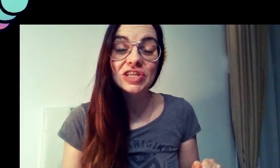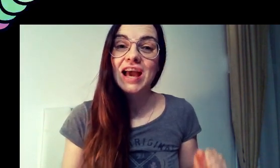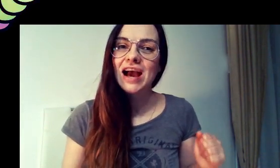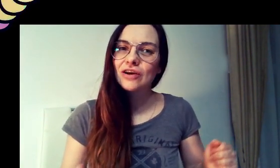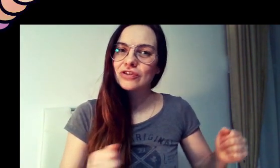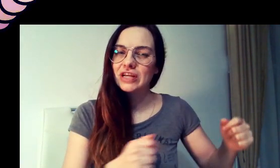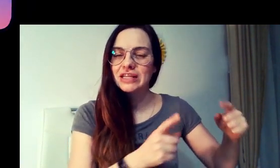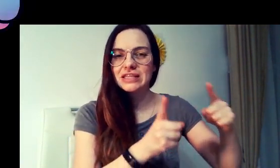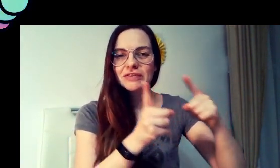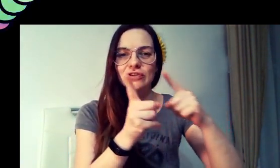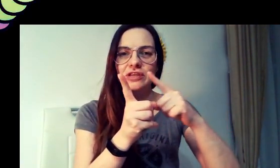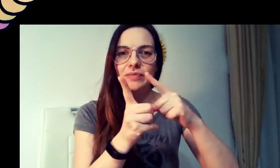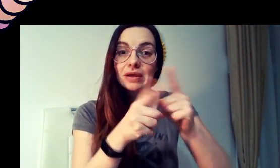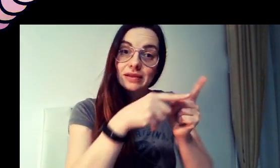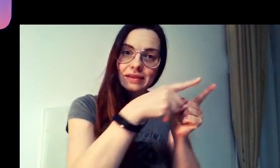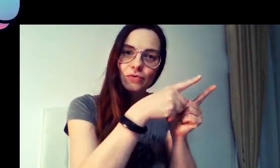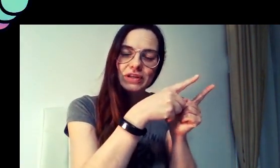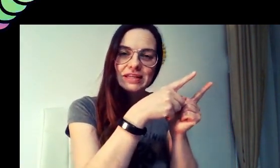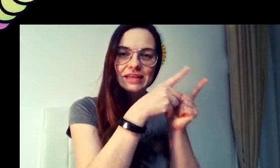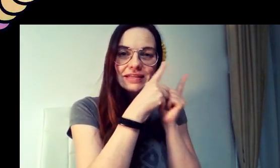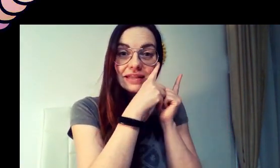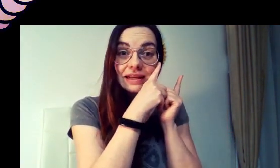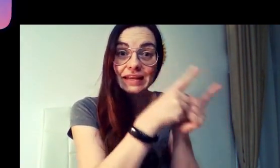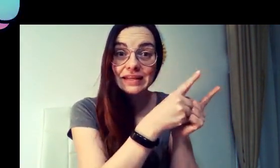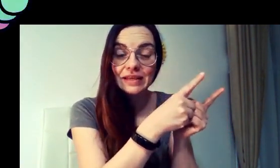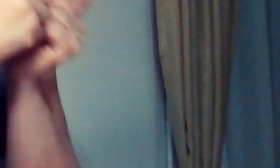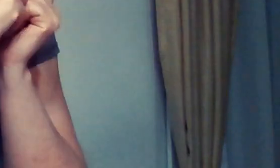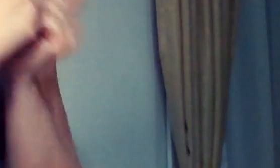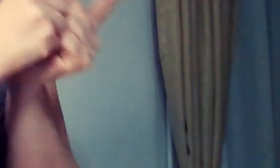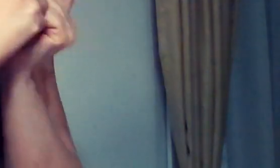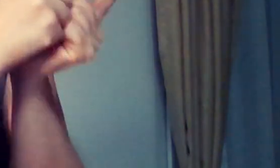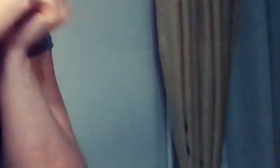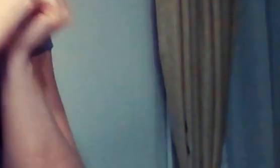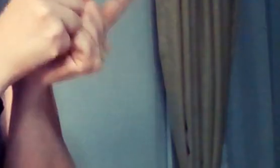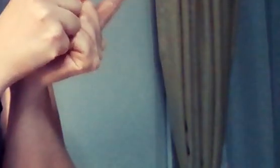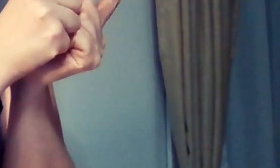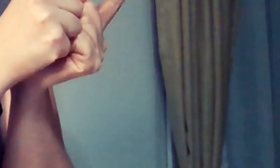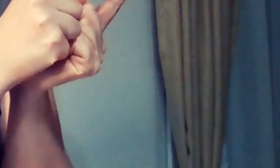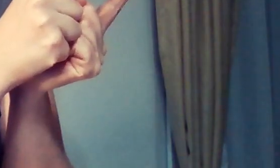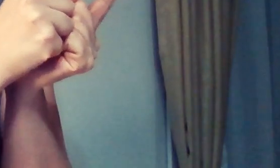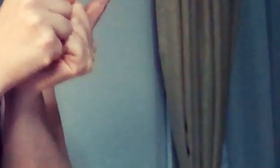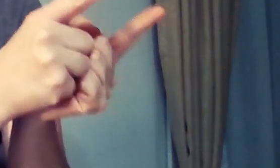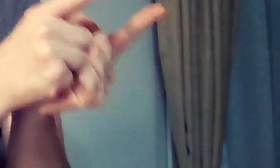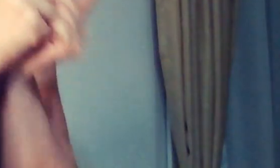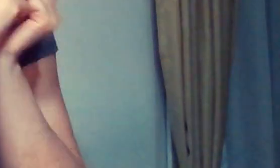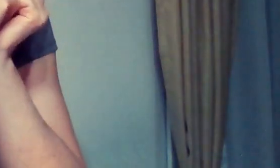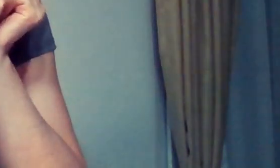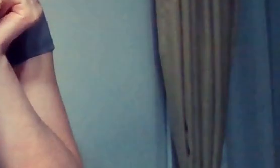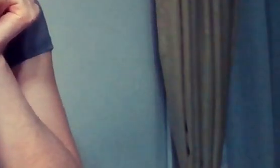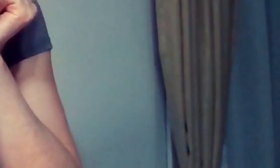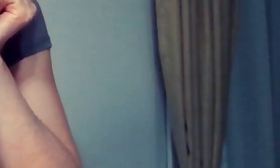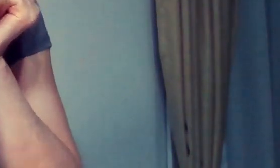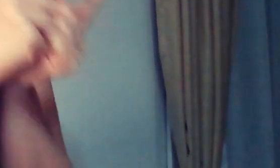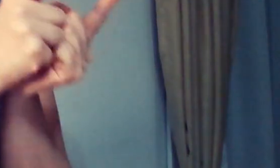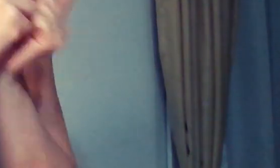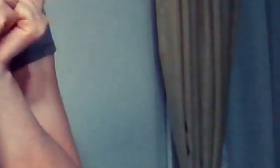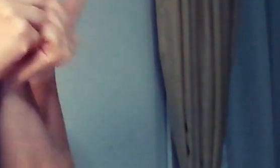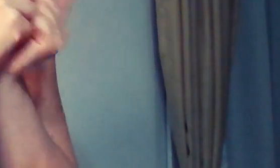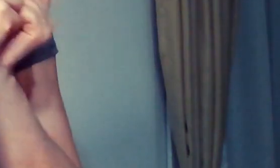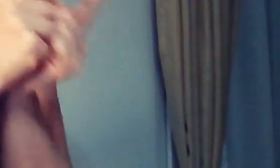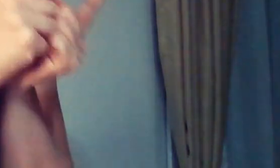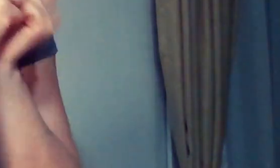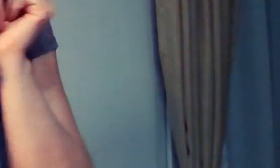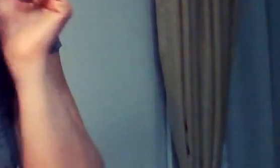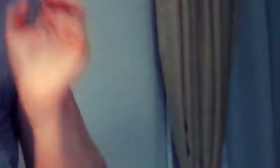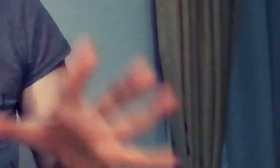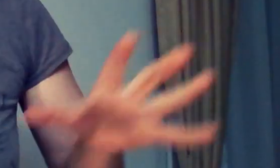reči? Ako želite sve što treba da uradite, kliknete na ovaj link ovde i on će vas odvesti na moj klip gde